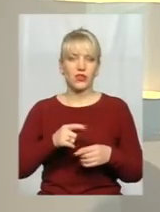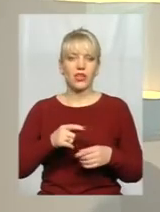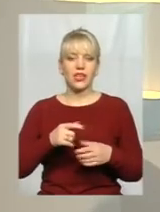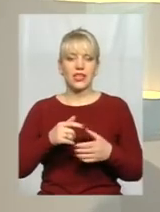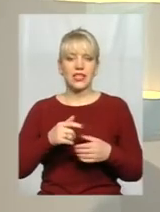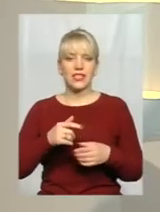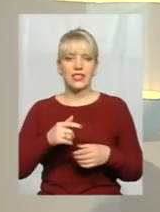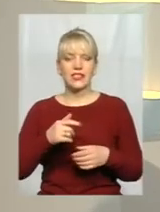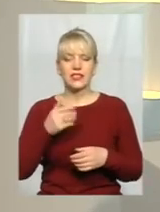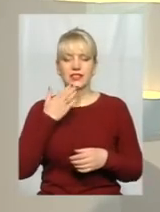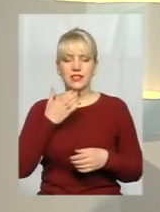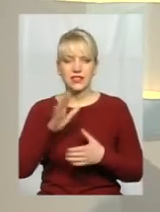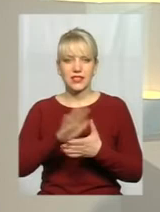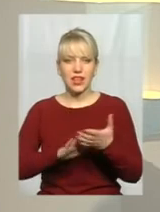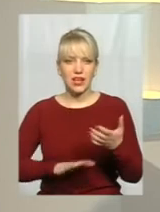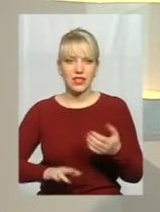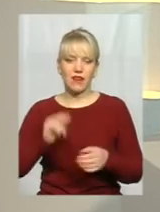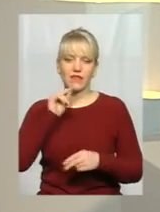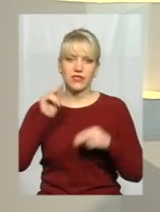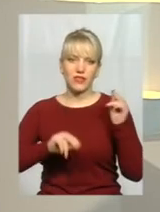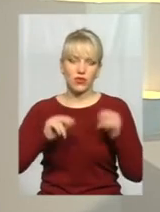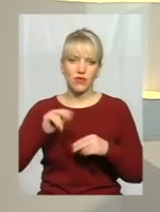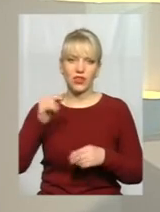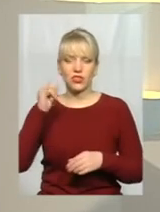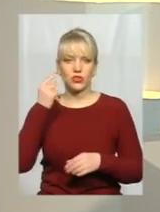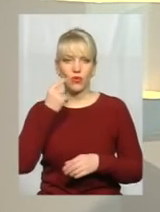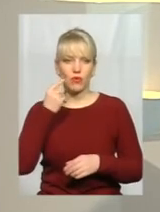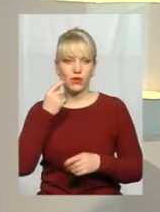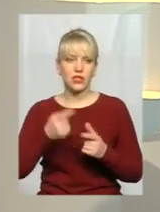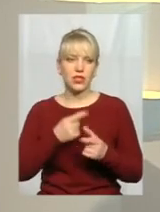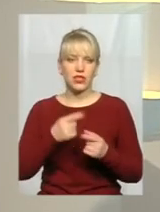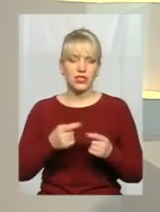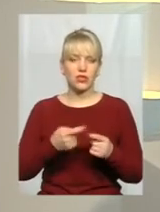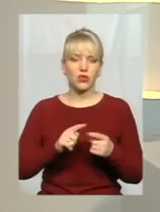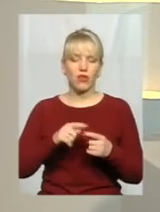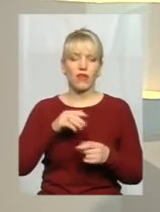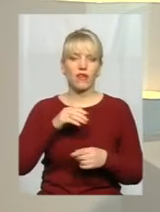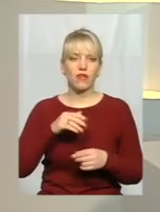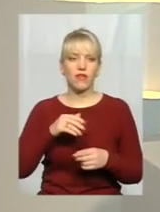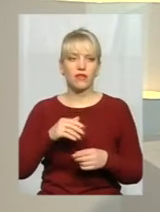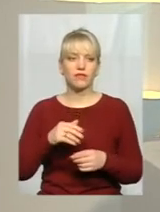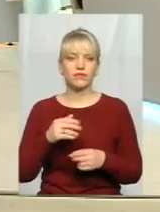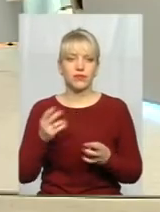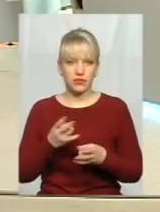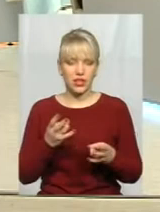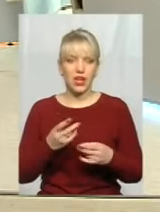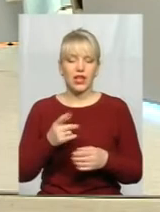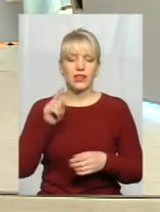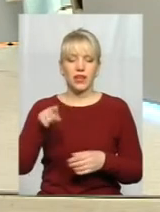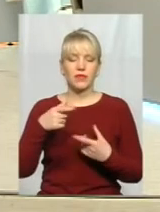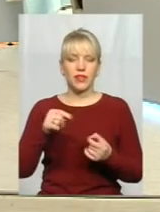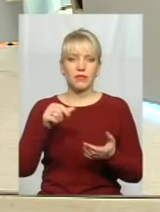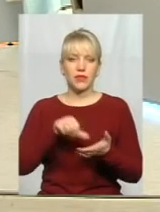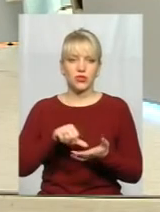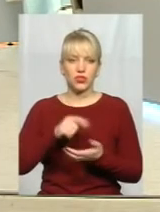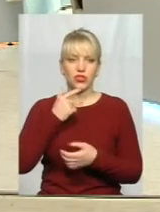багато звинувачень і образ. Чи це того вартує? Я вам можу сказати наступне. Там, де присутній, червоно